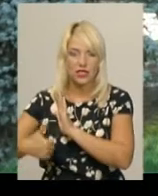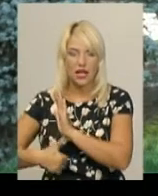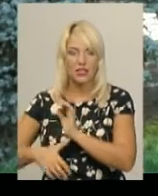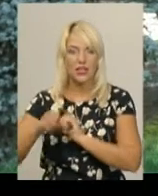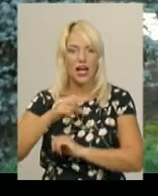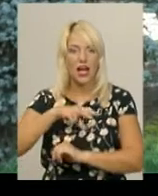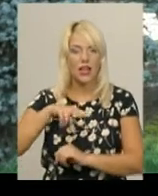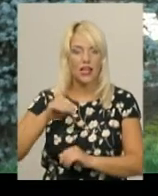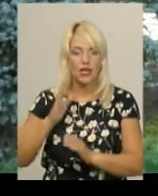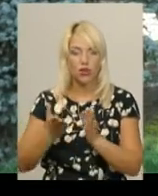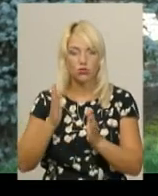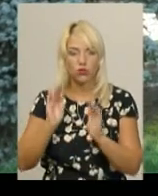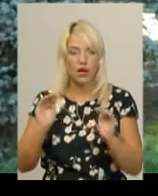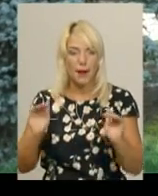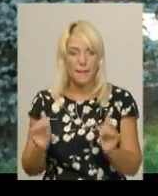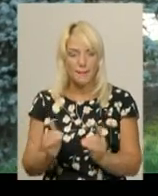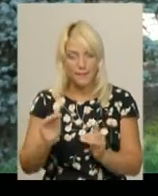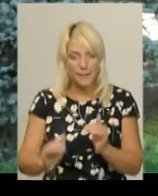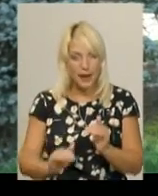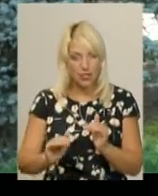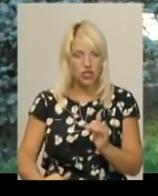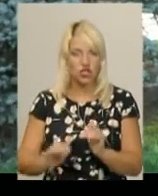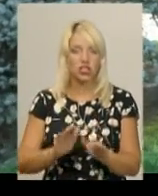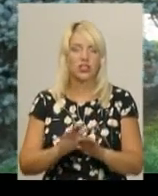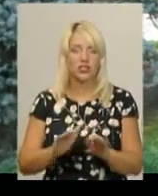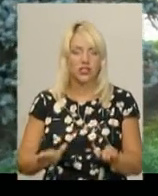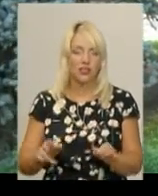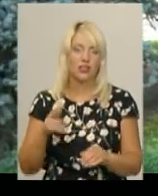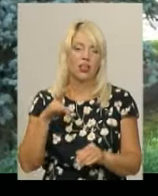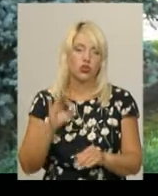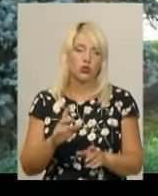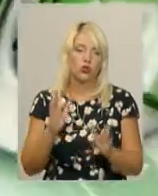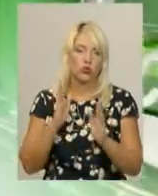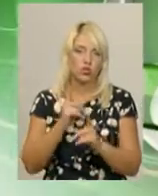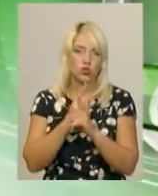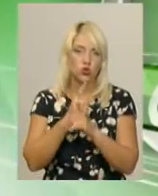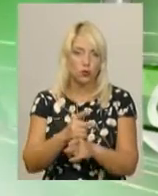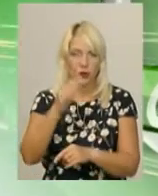якщо будуть менші дітки і захотять брати участь, то, звичайно, у супроводі батьків.